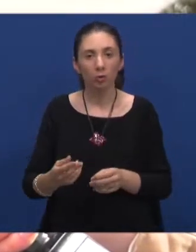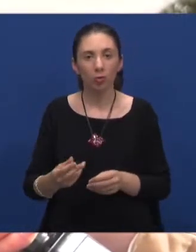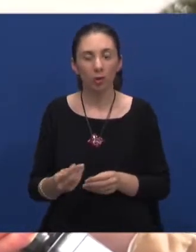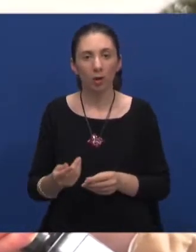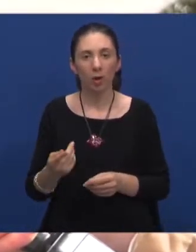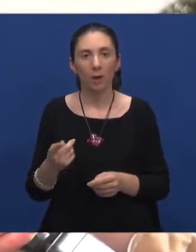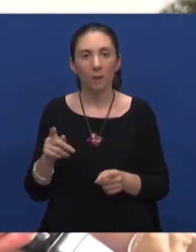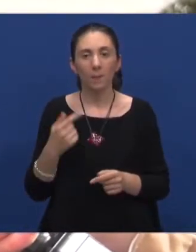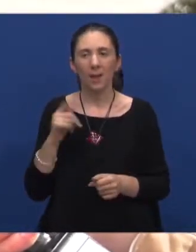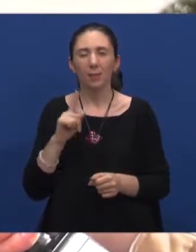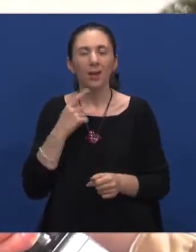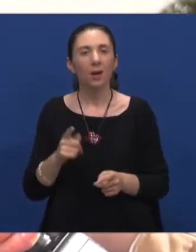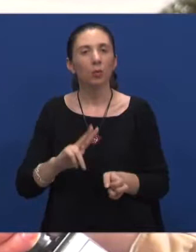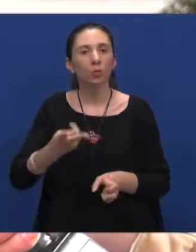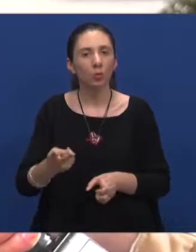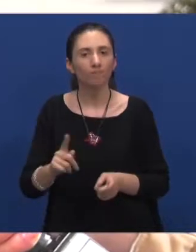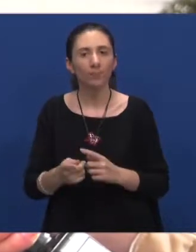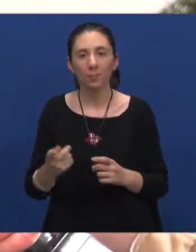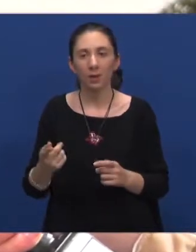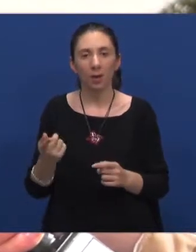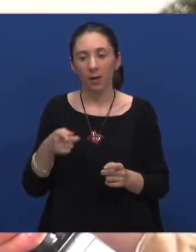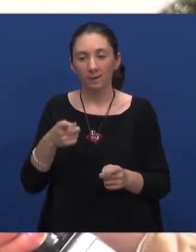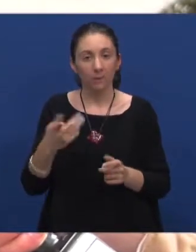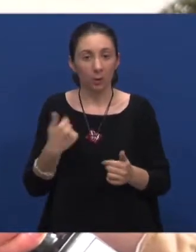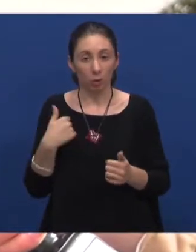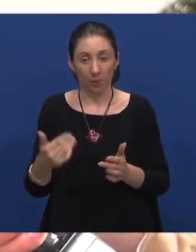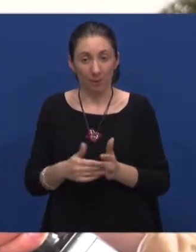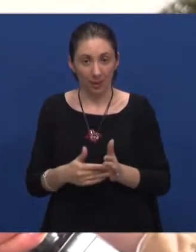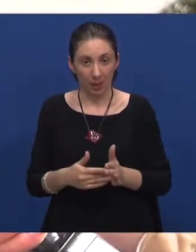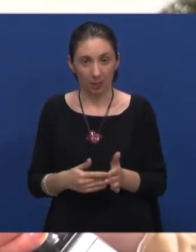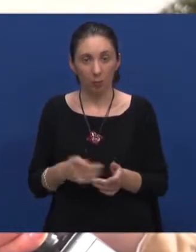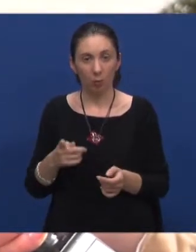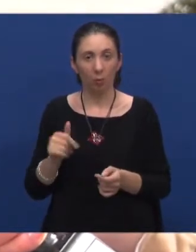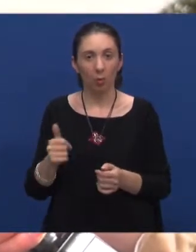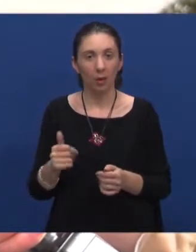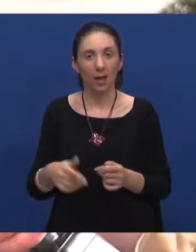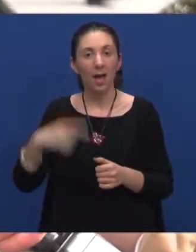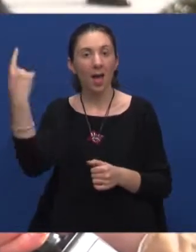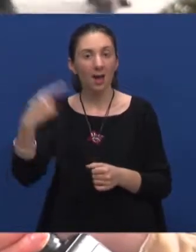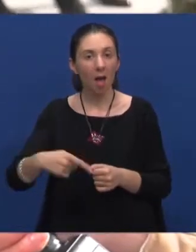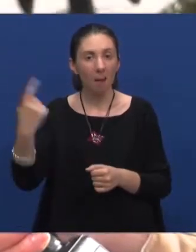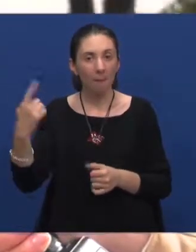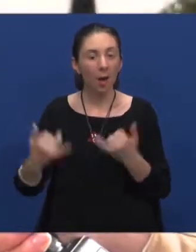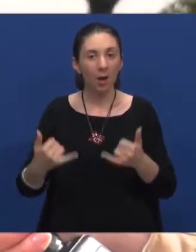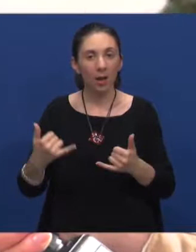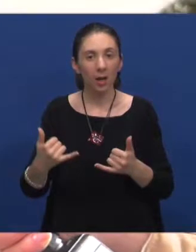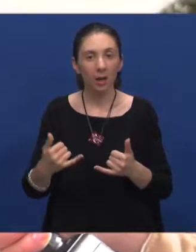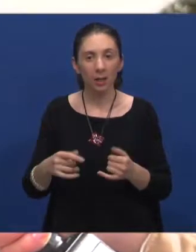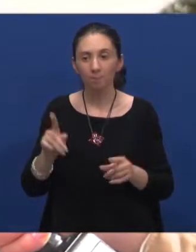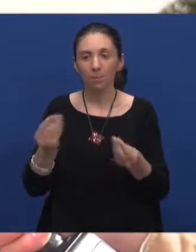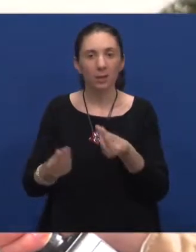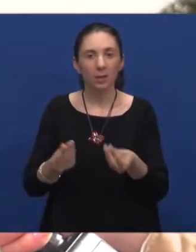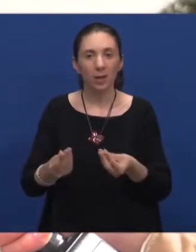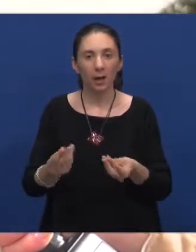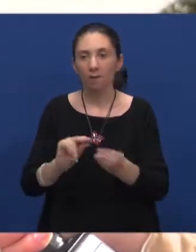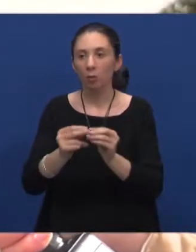bih čak rekla niti drugčije, jer mi samo ono što trebamo je znači rampa ili dostupnost pojedinih